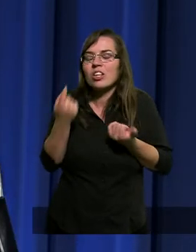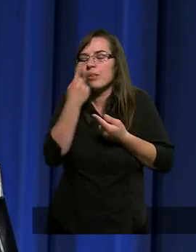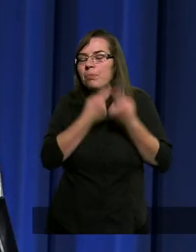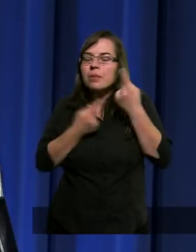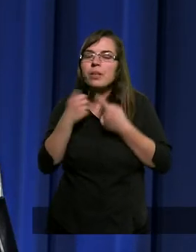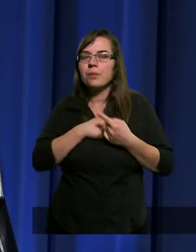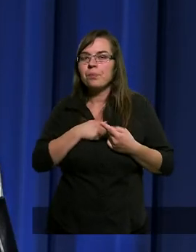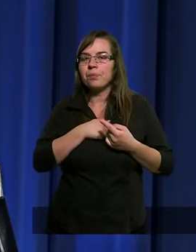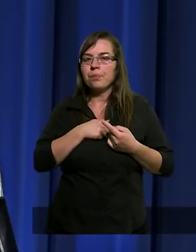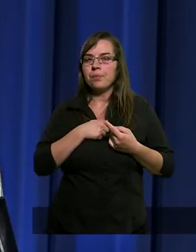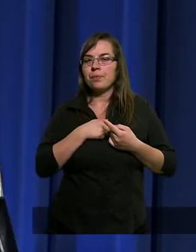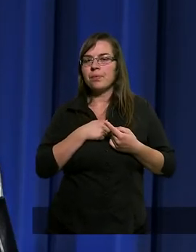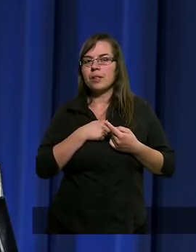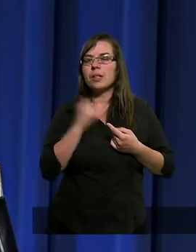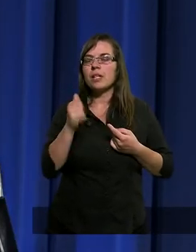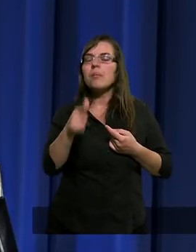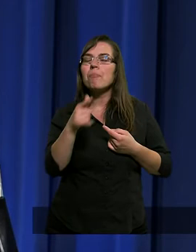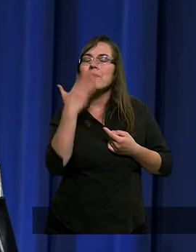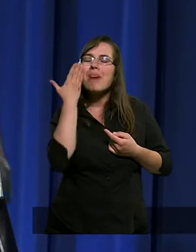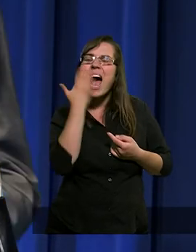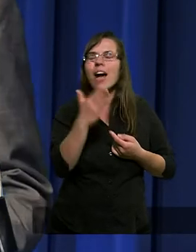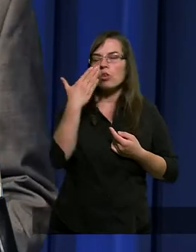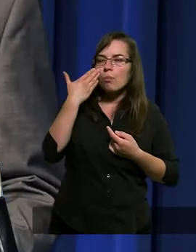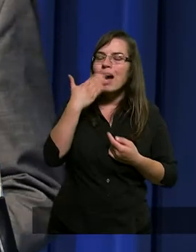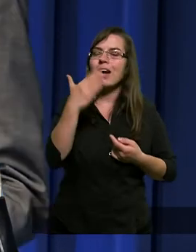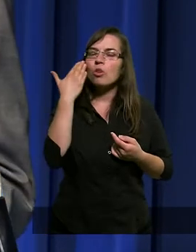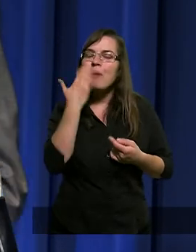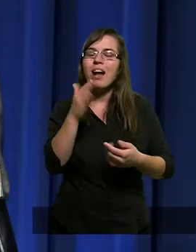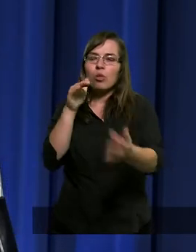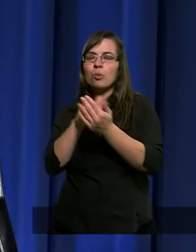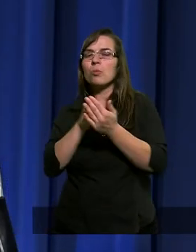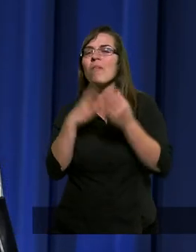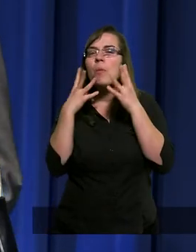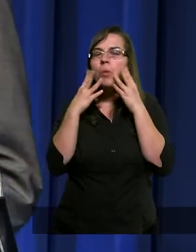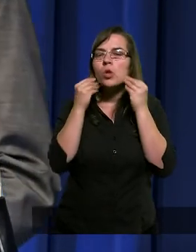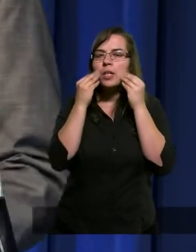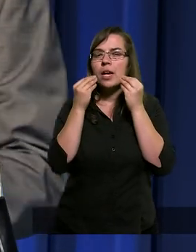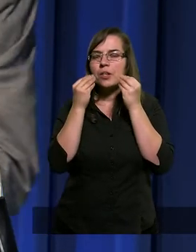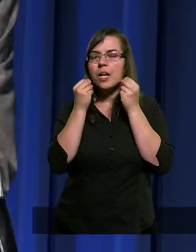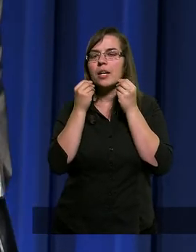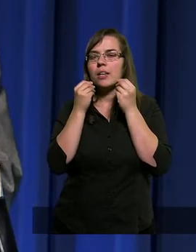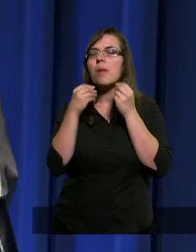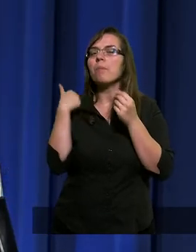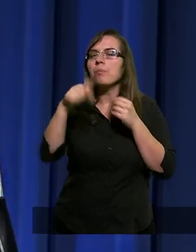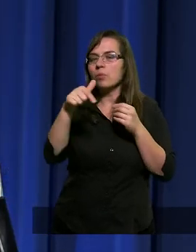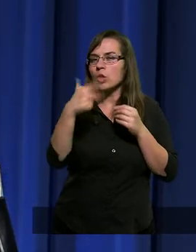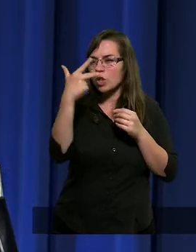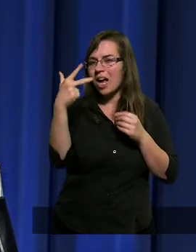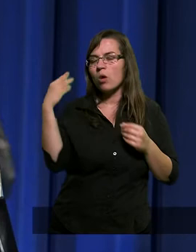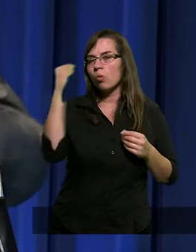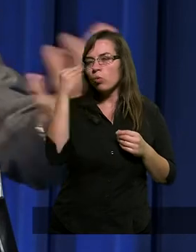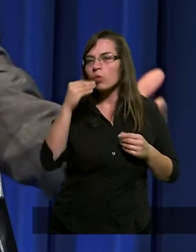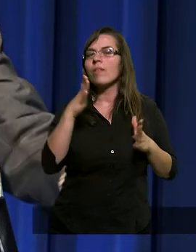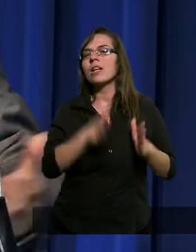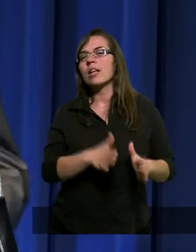I dlatego wtedy bardzo potrzebował pocieszenia. Wziął tych trzech uczniów